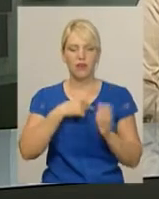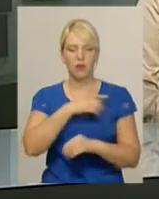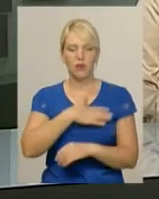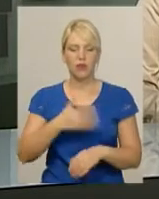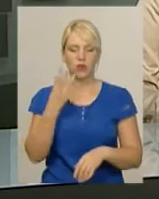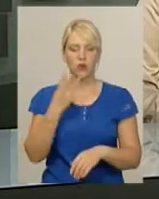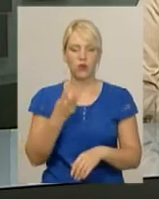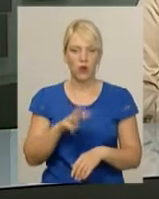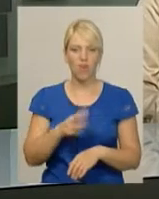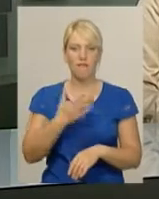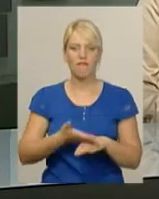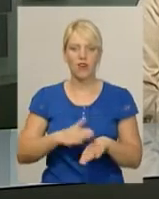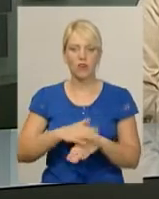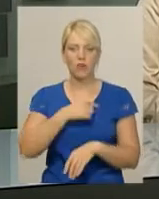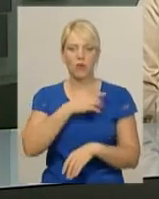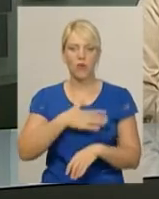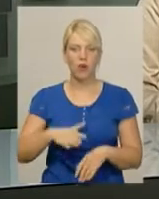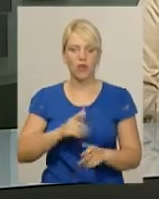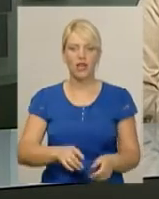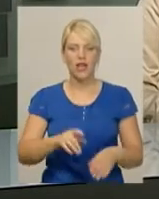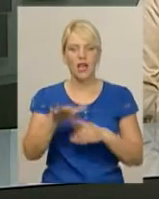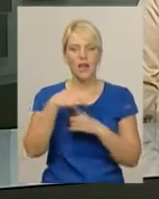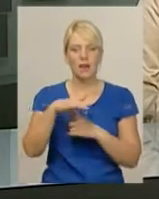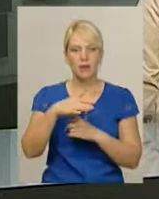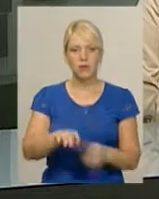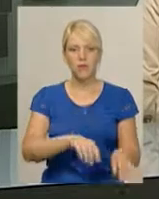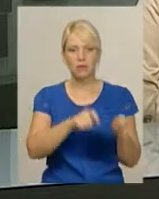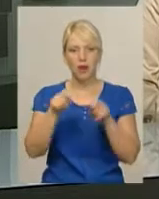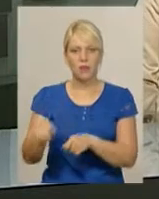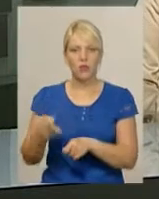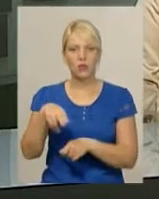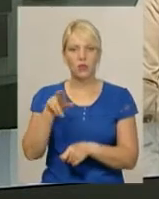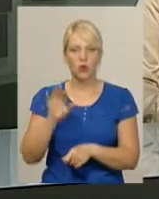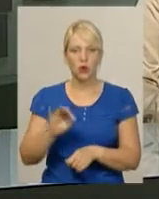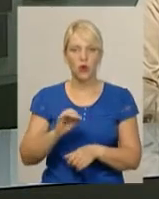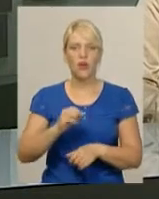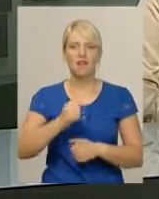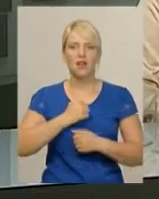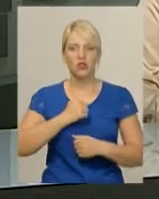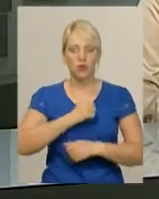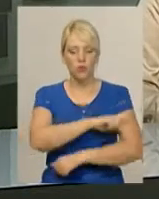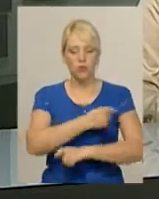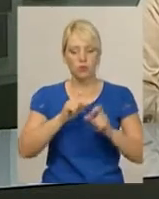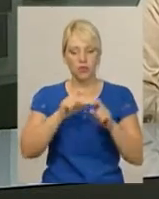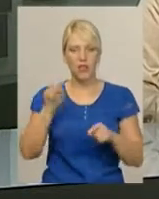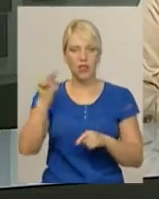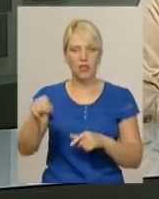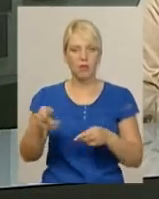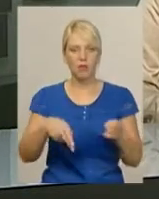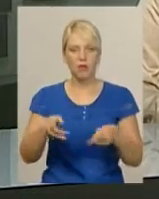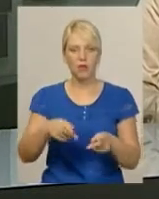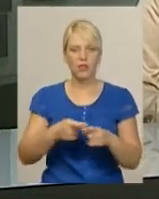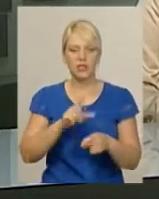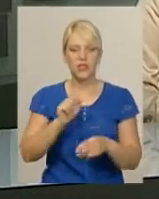важкопоранених військових гелікоптером доставили до Львівського військового шпиталю, де їх прооперували. За словами заступника керівника військово